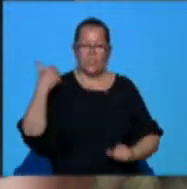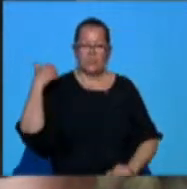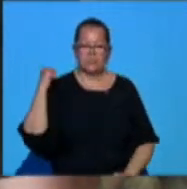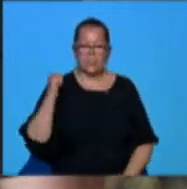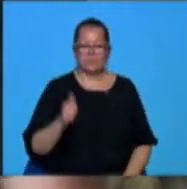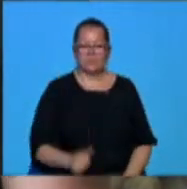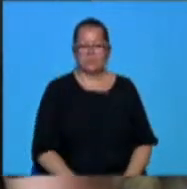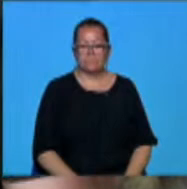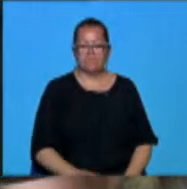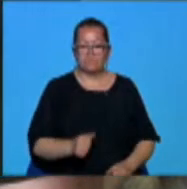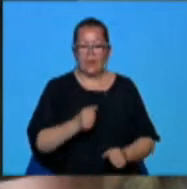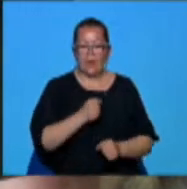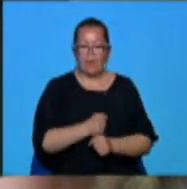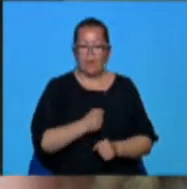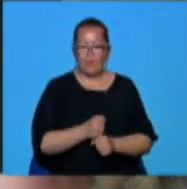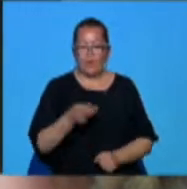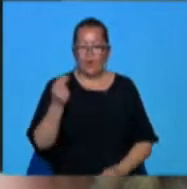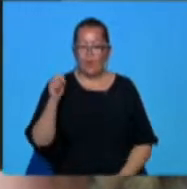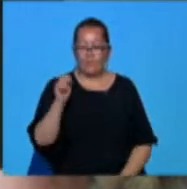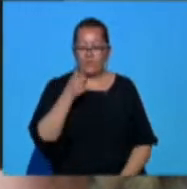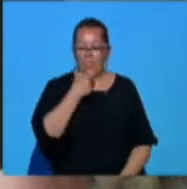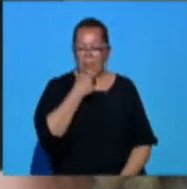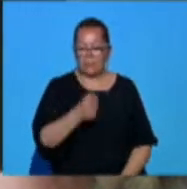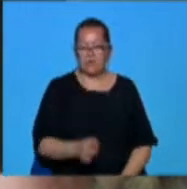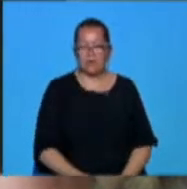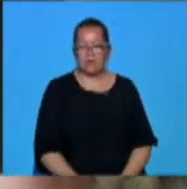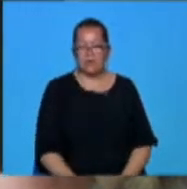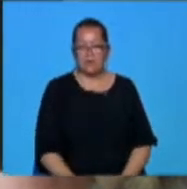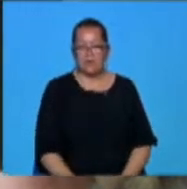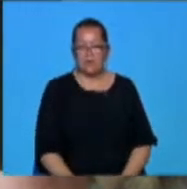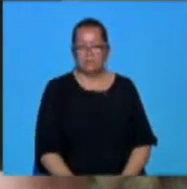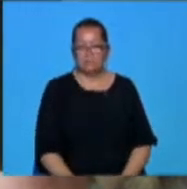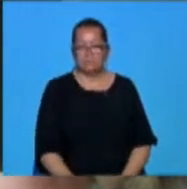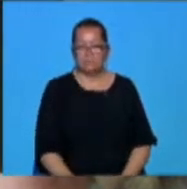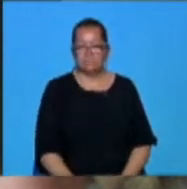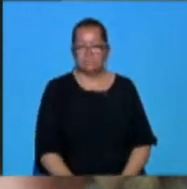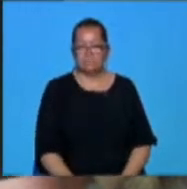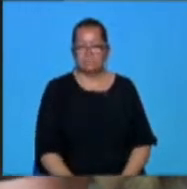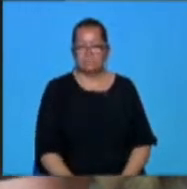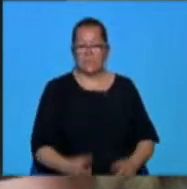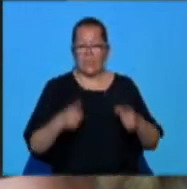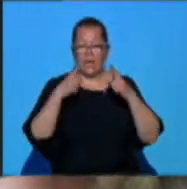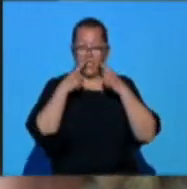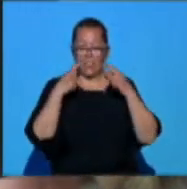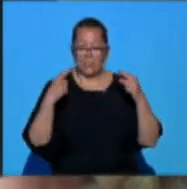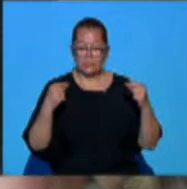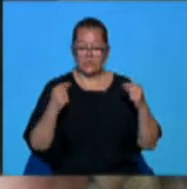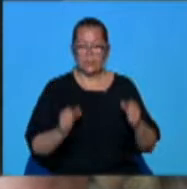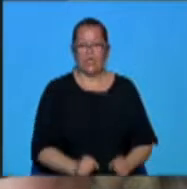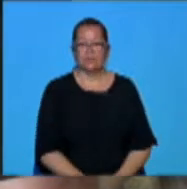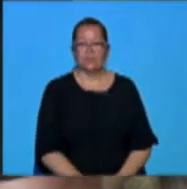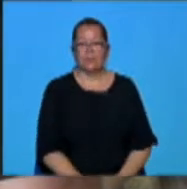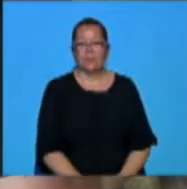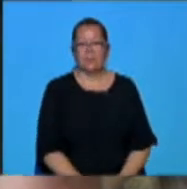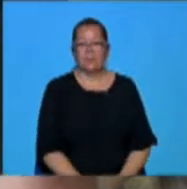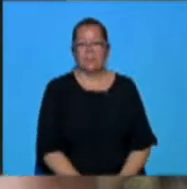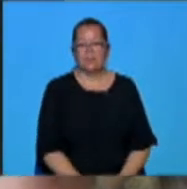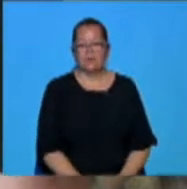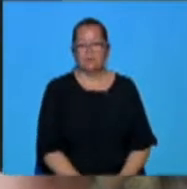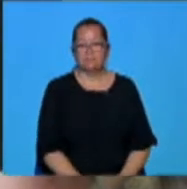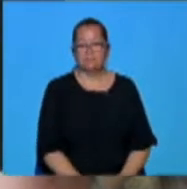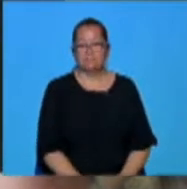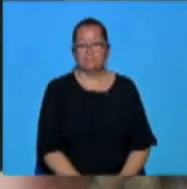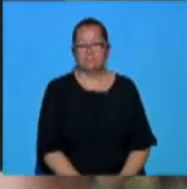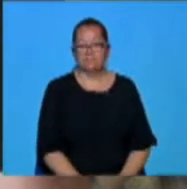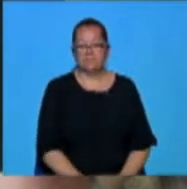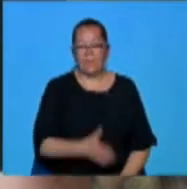întâmplătoare, fost o muncă de aproape 8 ani de zile, iar rezultatul pe care l-am avut a fost atât de